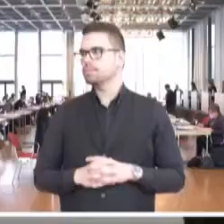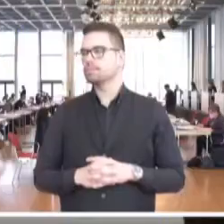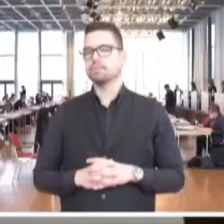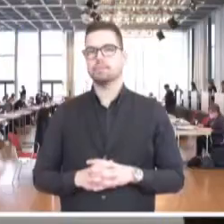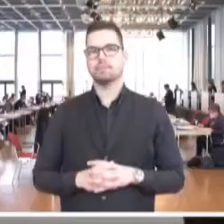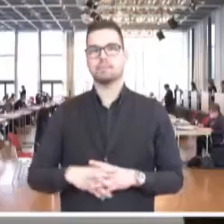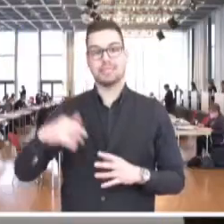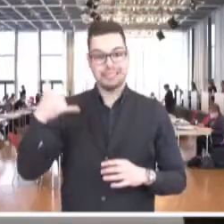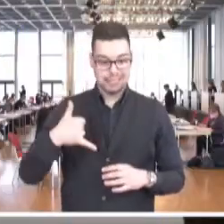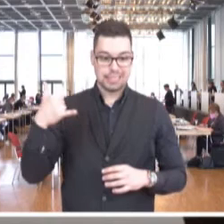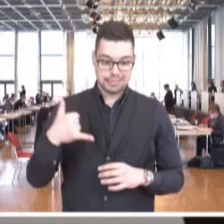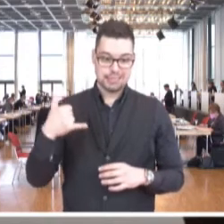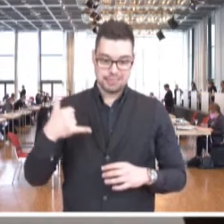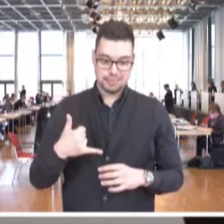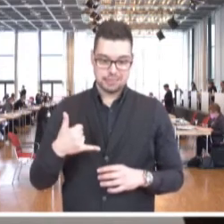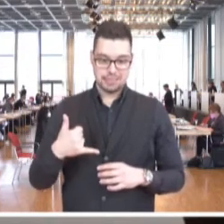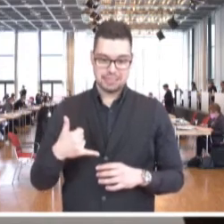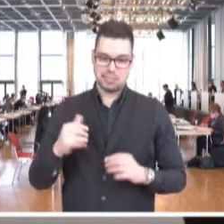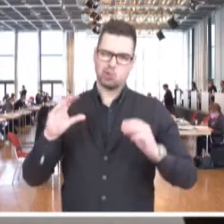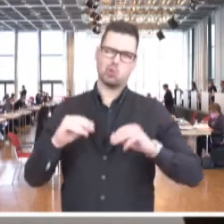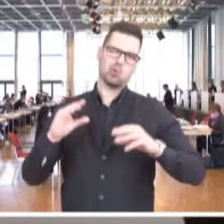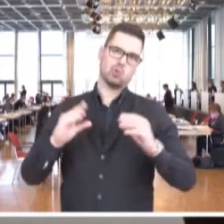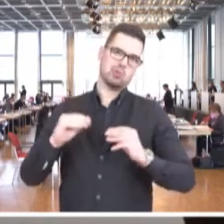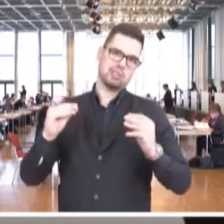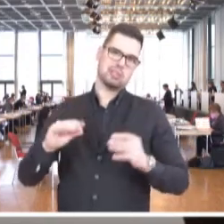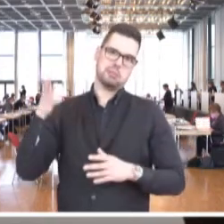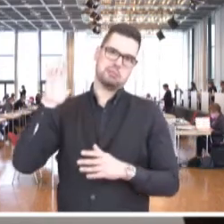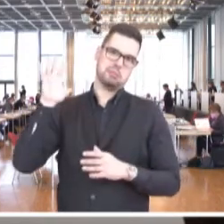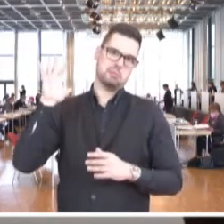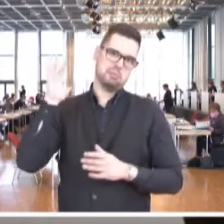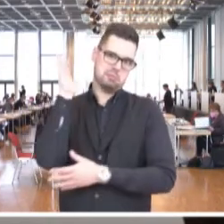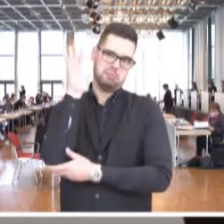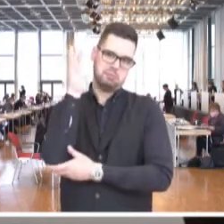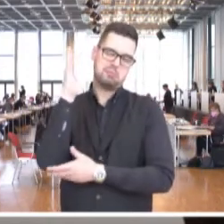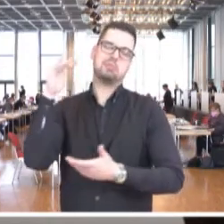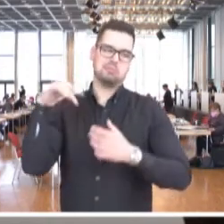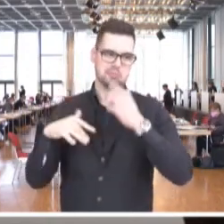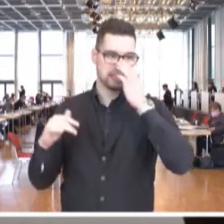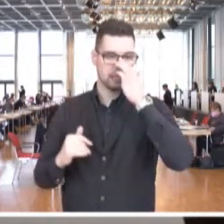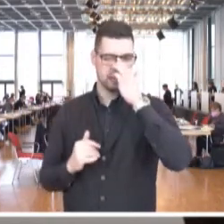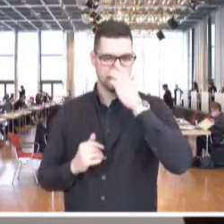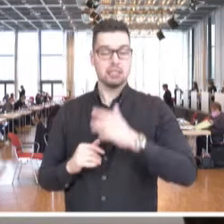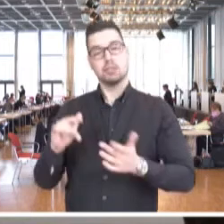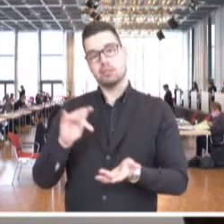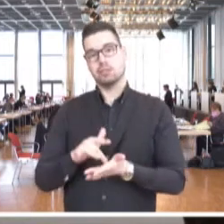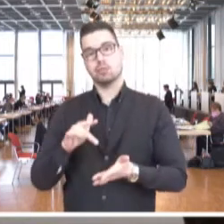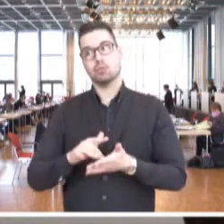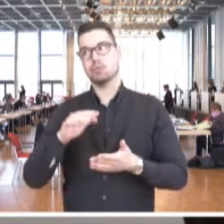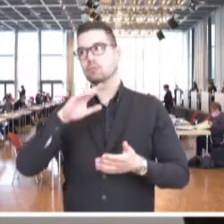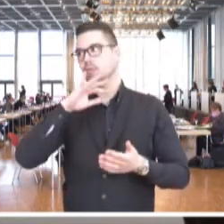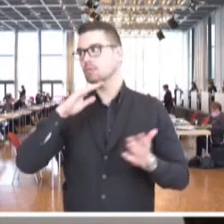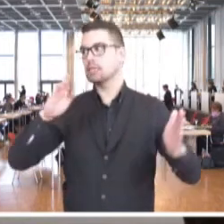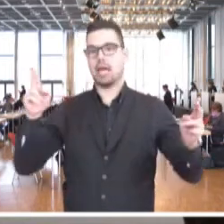Jetzt wird es leider etwas trocken, wie das bei der Berichterstattung so häufig der Fall ist, einfach aufgrund der vielen